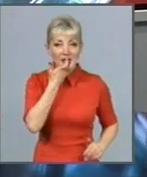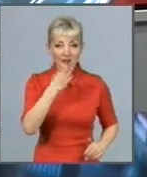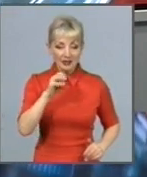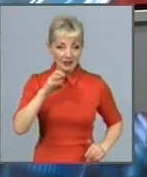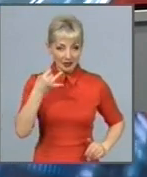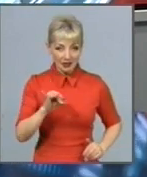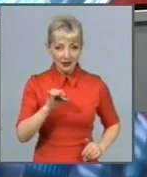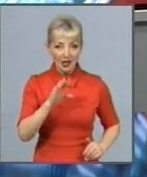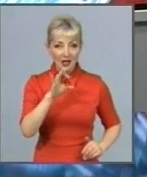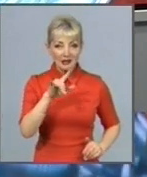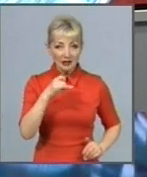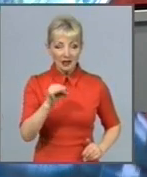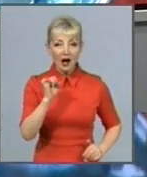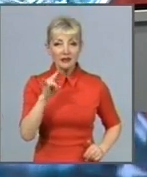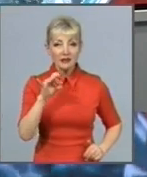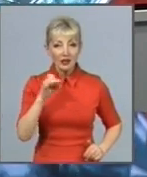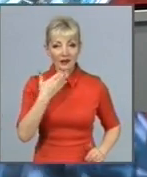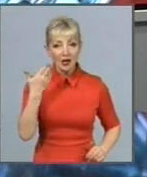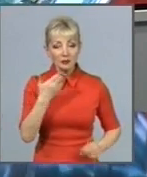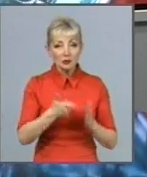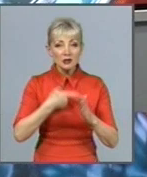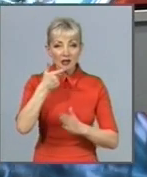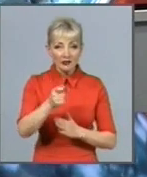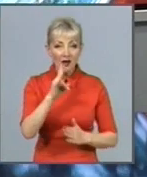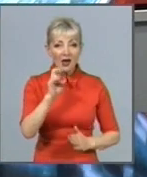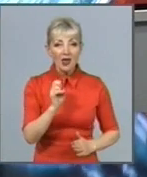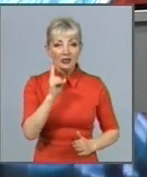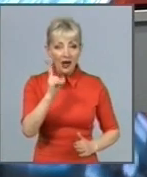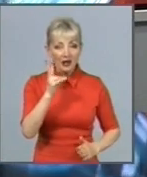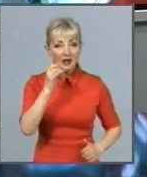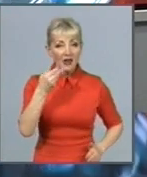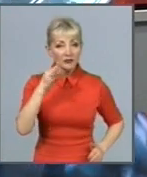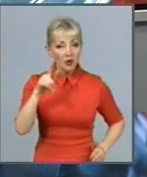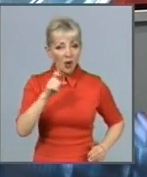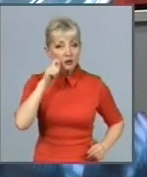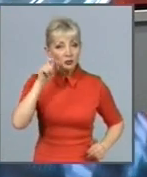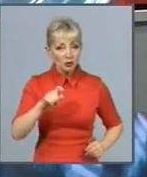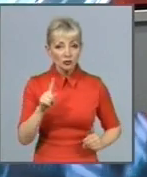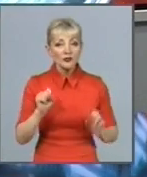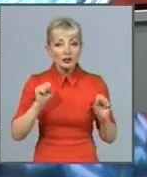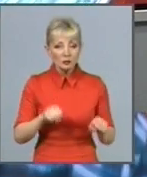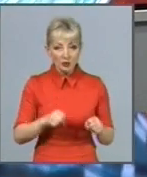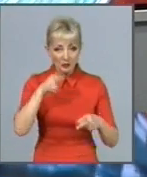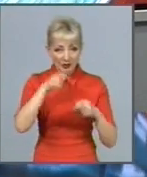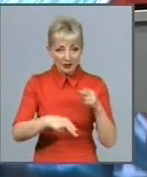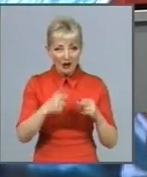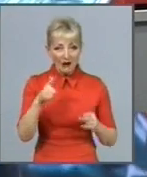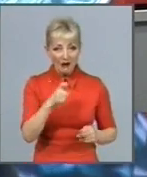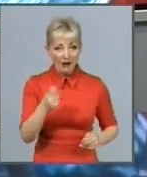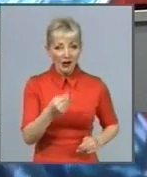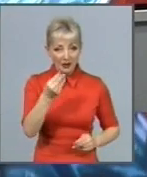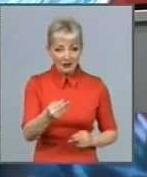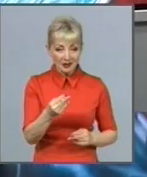Андріїв. Коментуючи заяви НАК «Нафтогазу України» щодо можливого припинення газопостачання у кількох населених пунктах